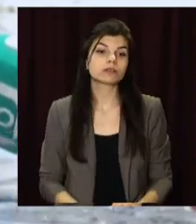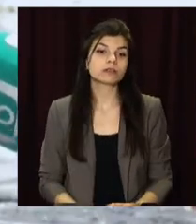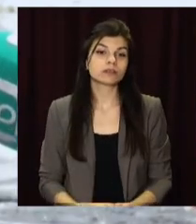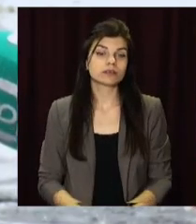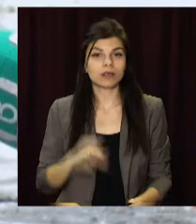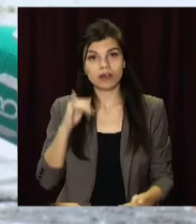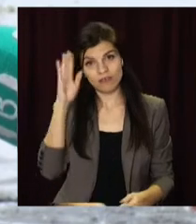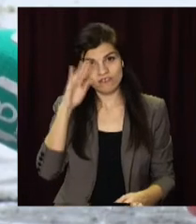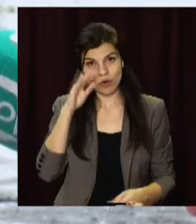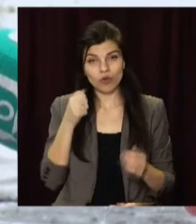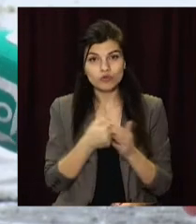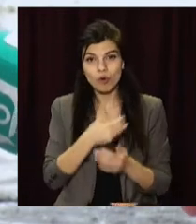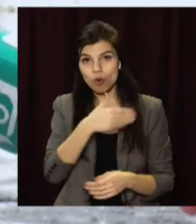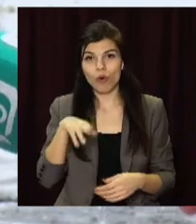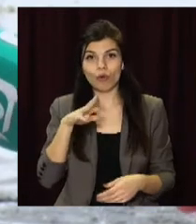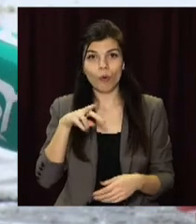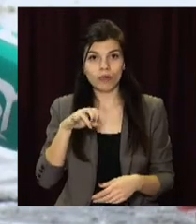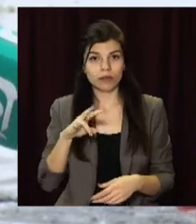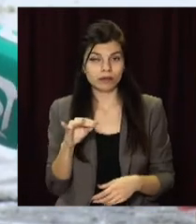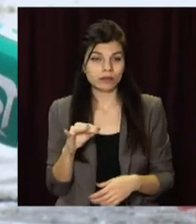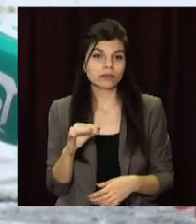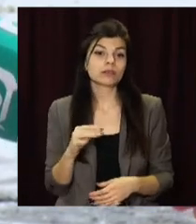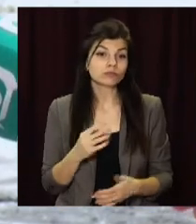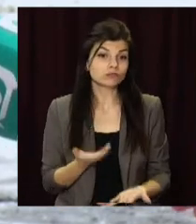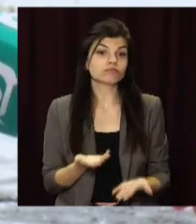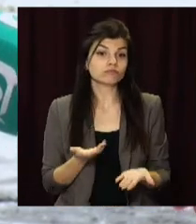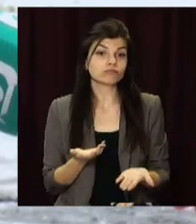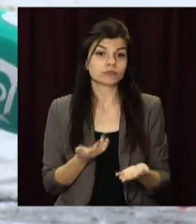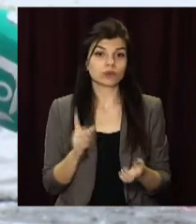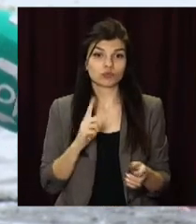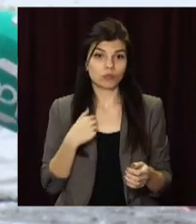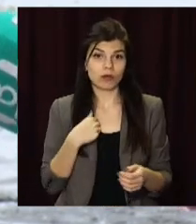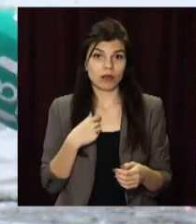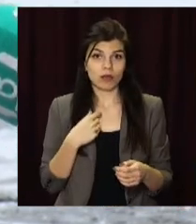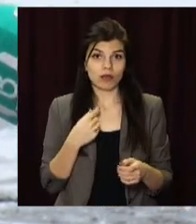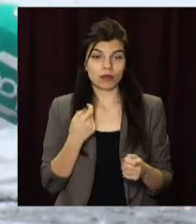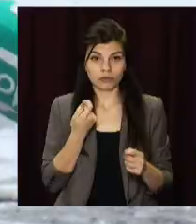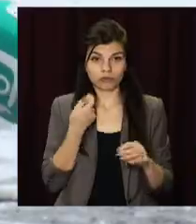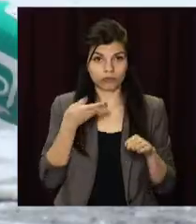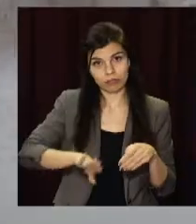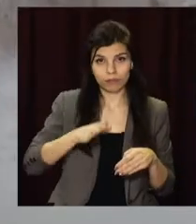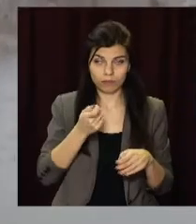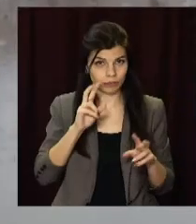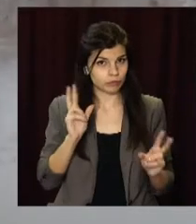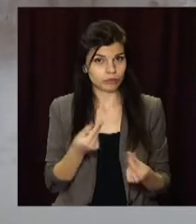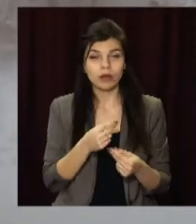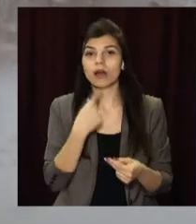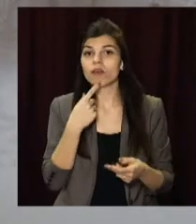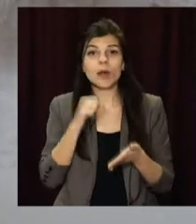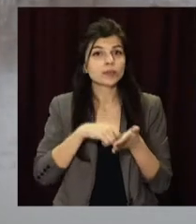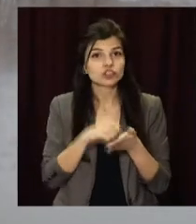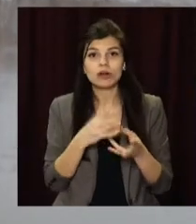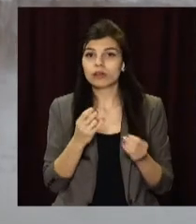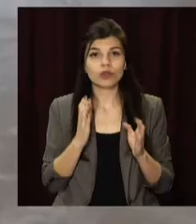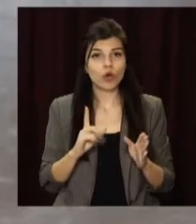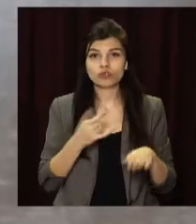І вода по колені, там ще по камням я чуть не підвернула ногу. Причина не лише у